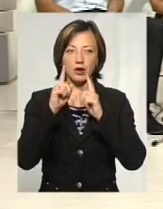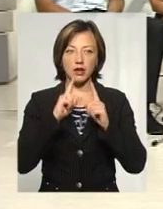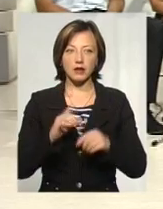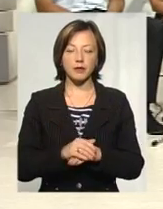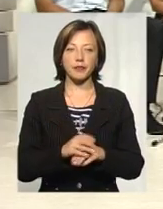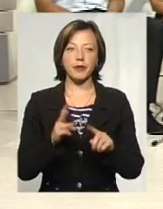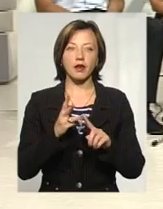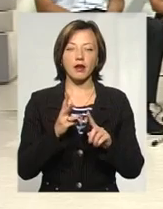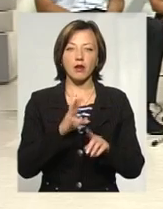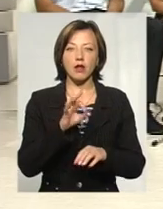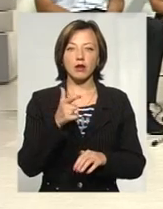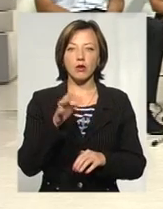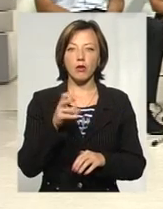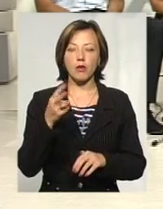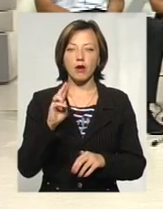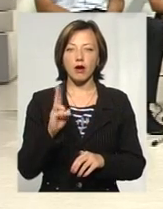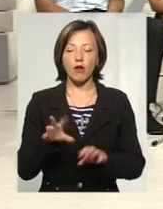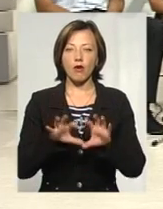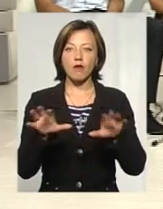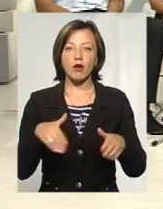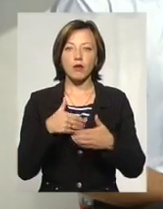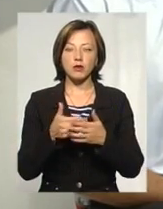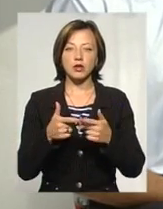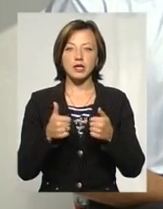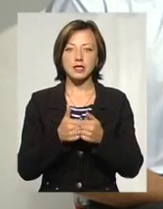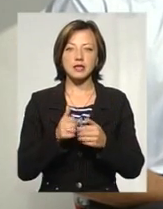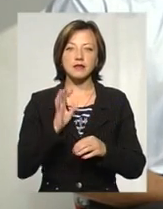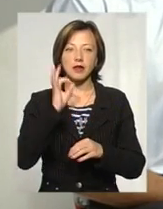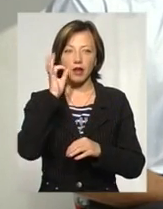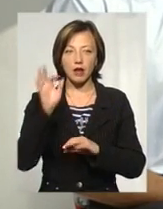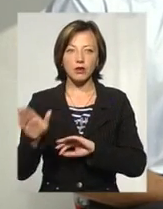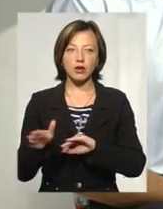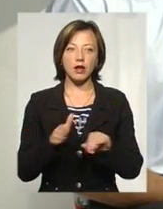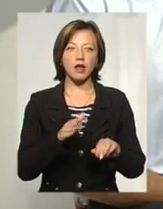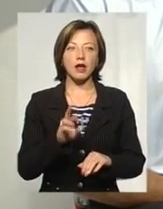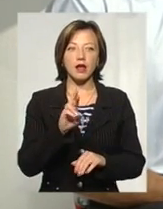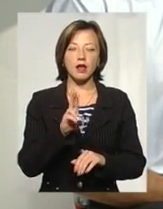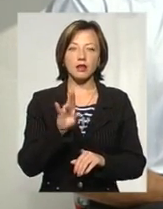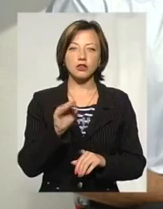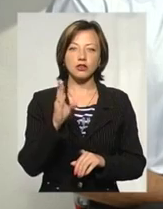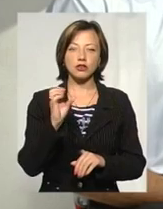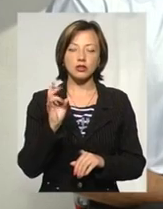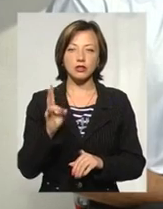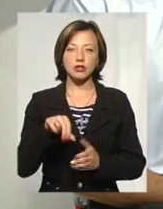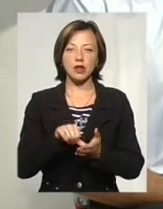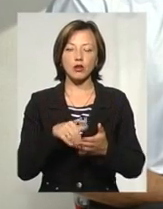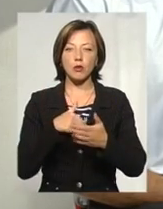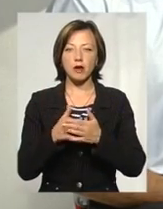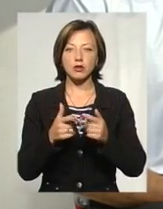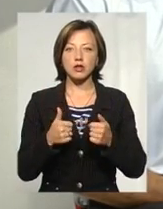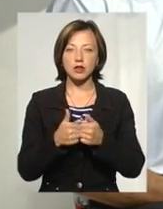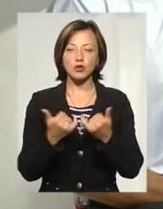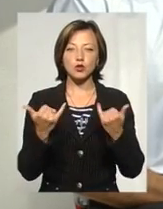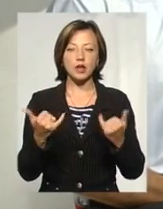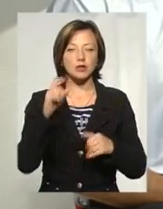Олена Голяк, голова громадської організації «Світанок» та пан Сергій Яцишин, член громадської організації